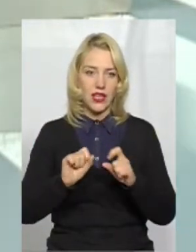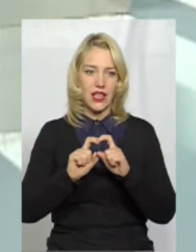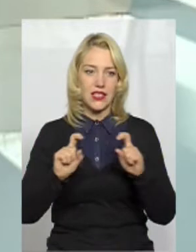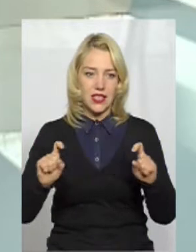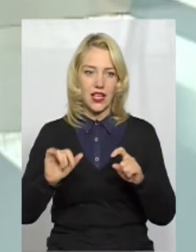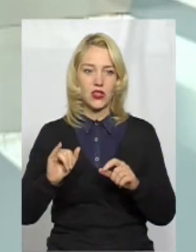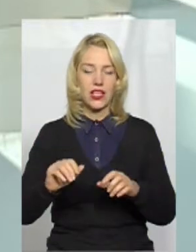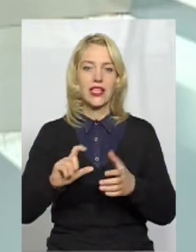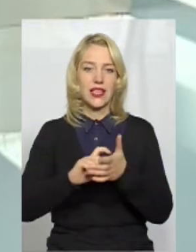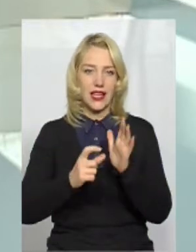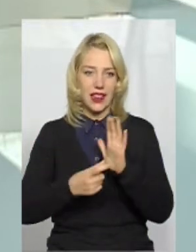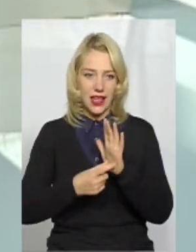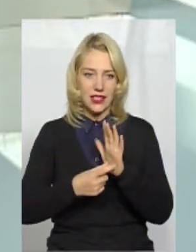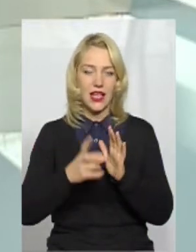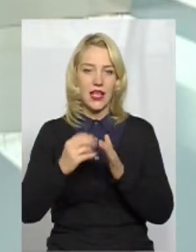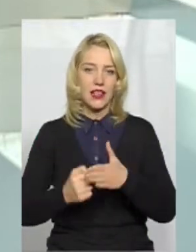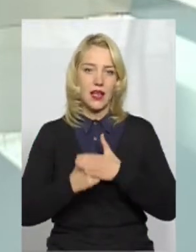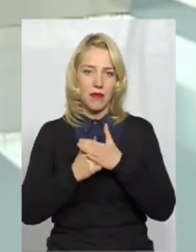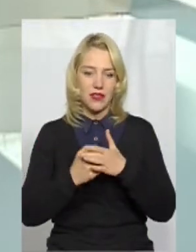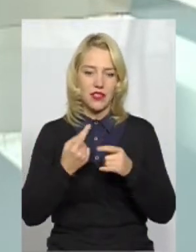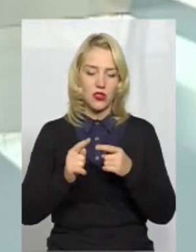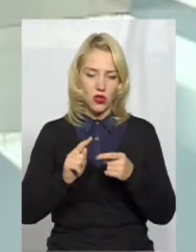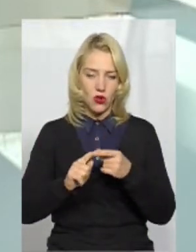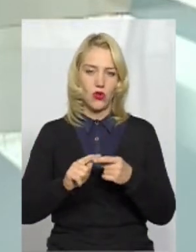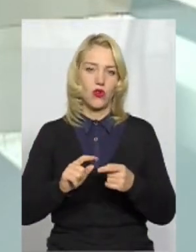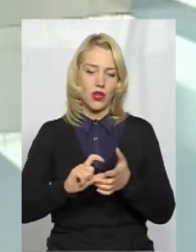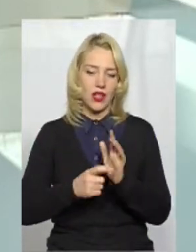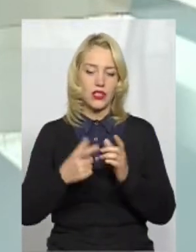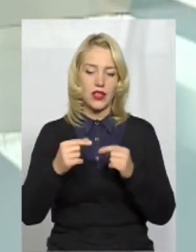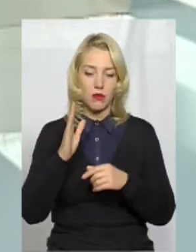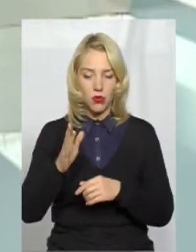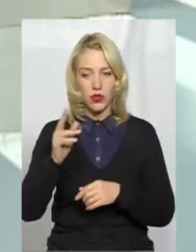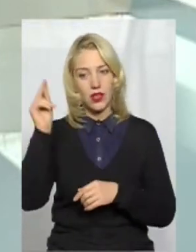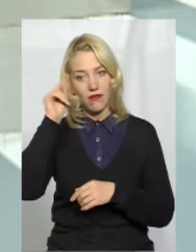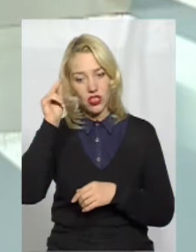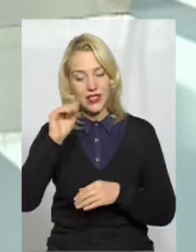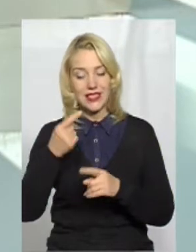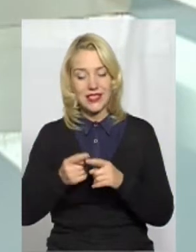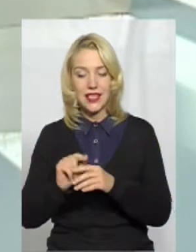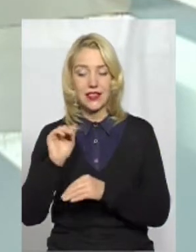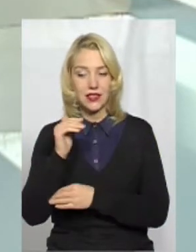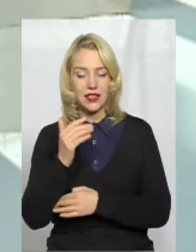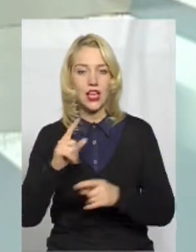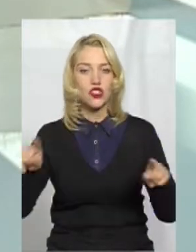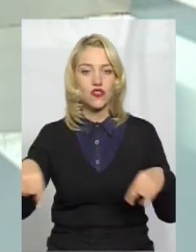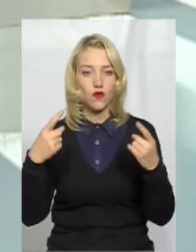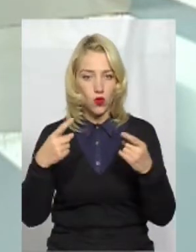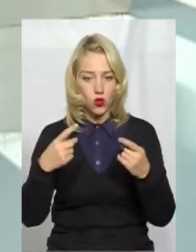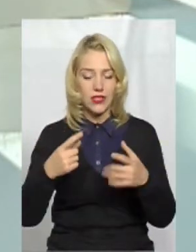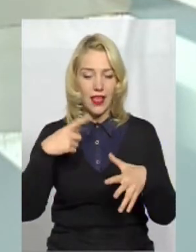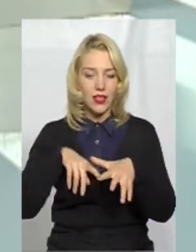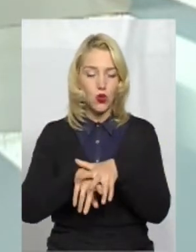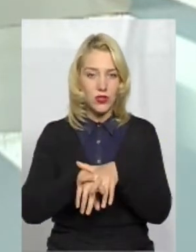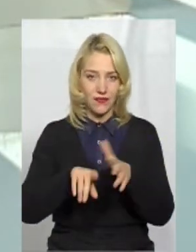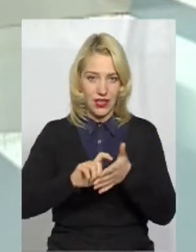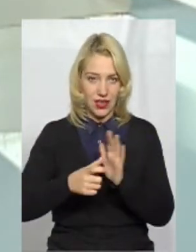клас, на базі цього класу, де буде навчатись дитина, створюється інклюзивний клас. Тобто, щоб ми всі розуміли,